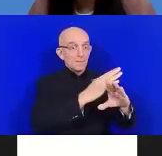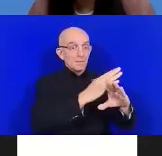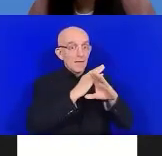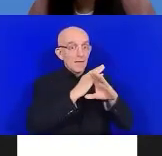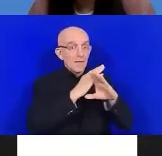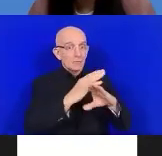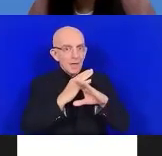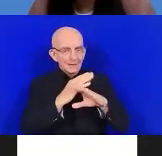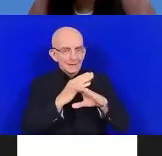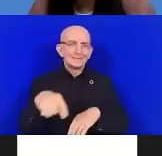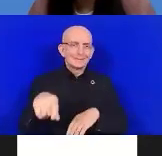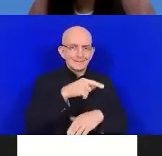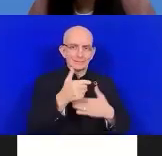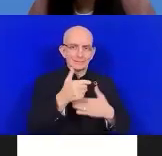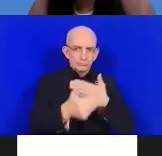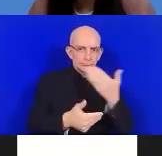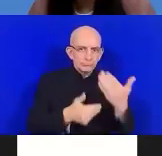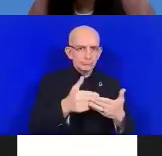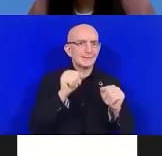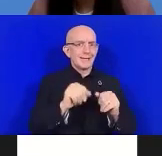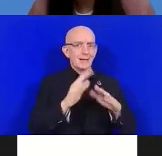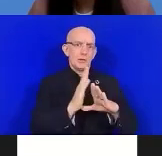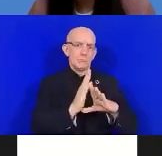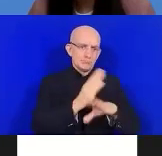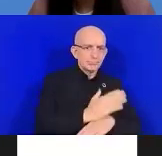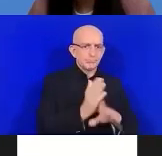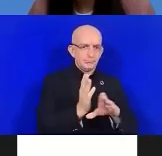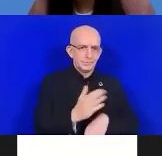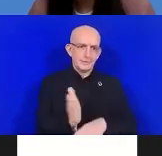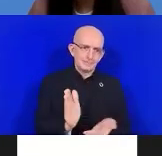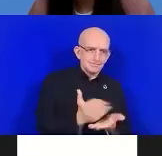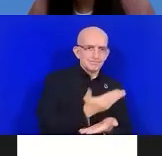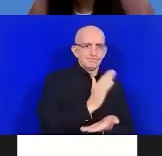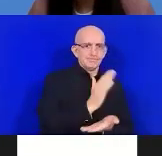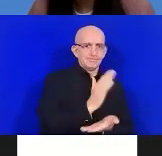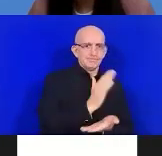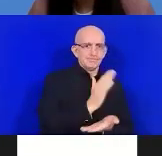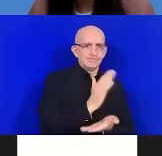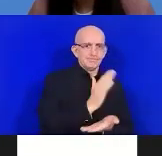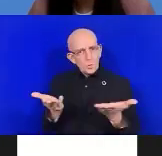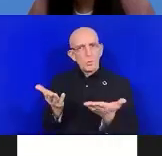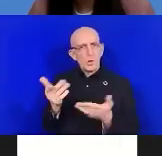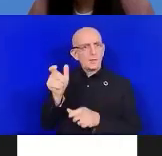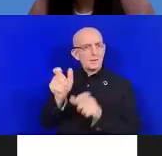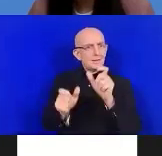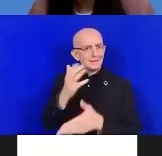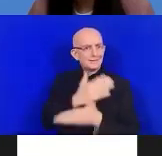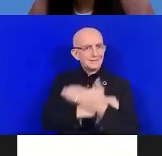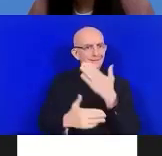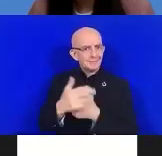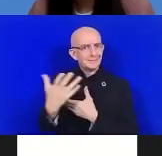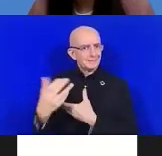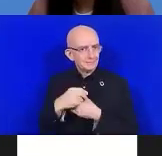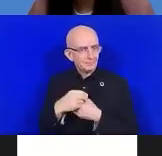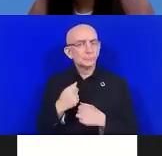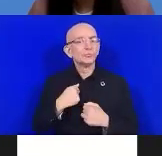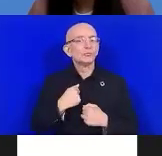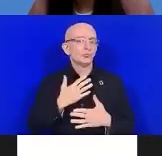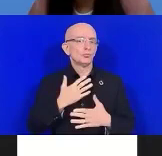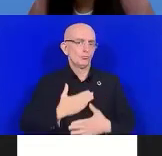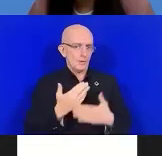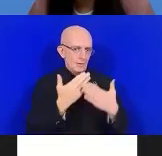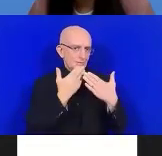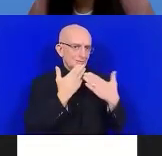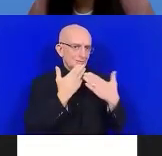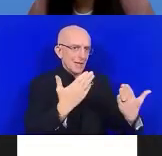personnes en situation de handicap. C'est donc sur cette route que j'aimerais terminer et remercier le gouvernement de Finlande et le gouvernement de